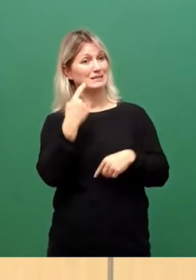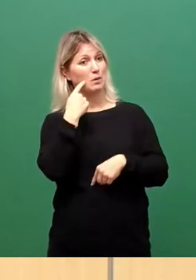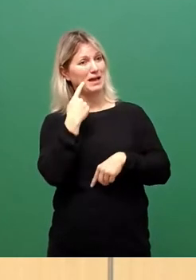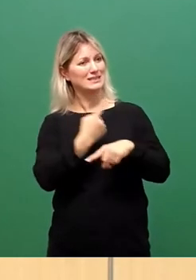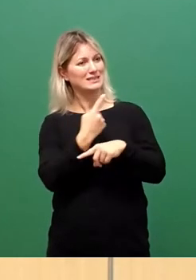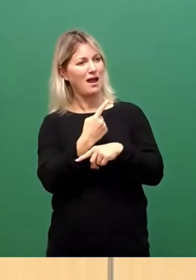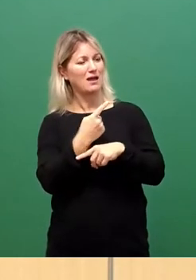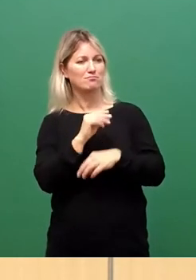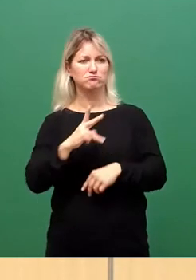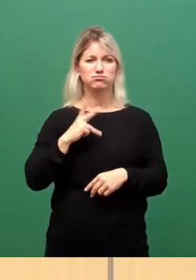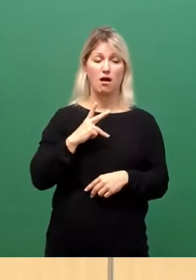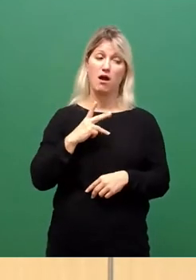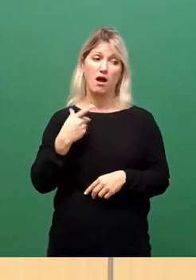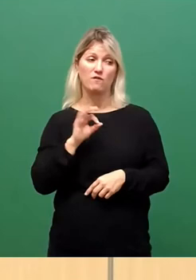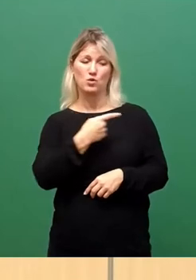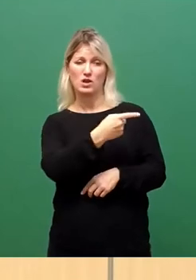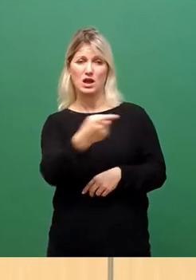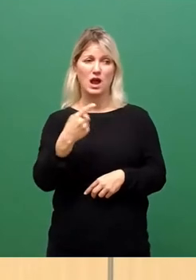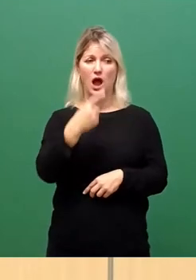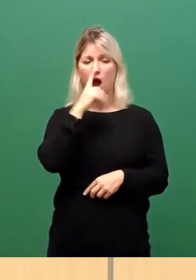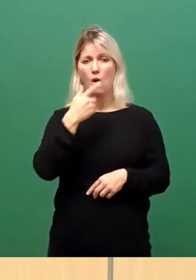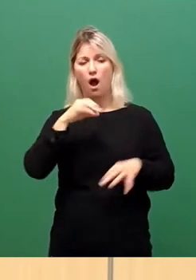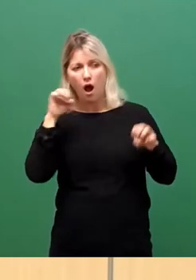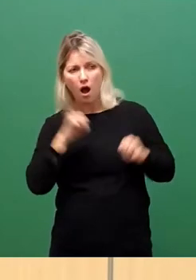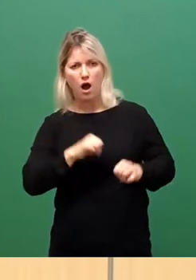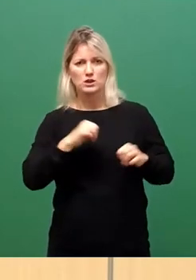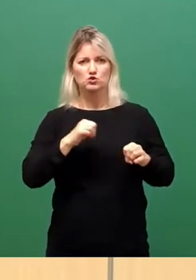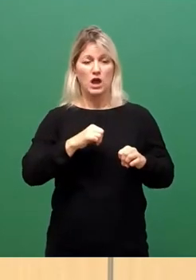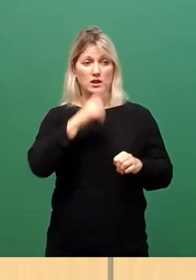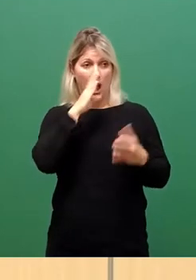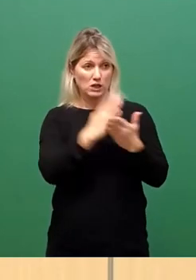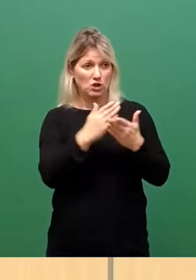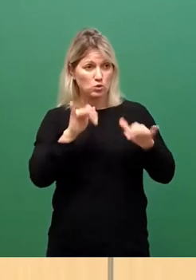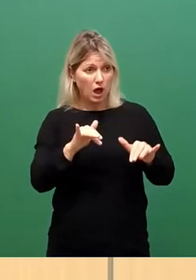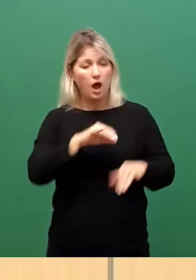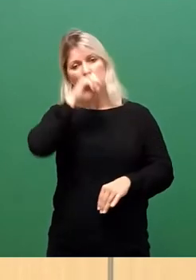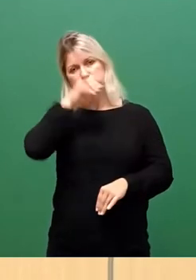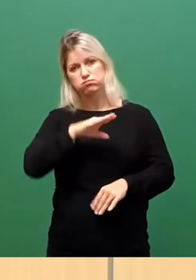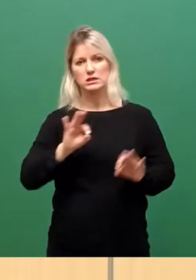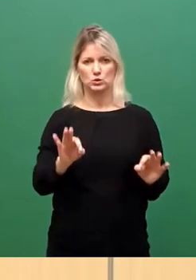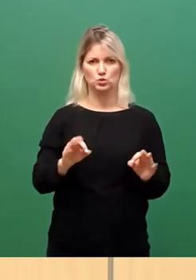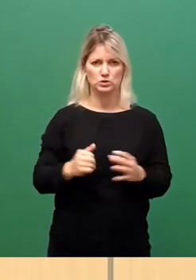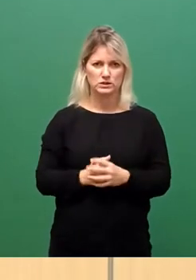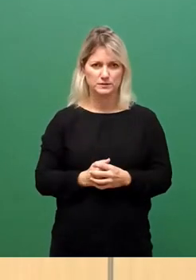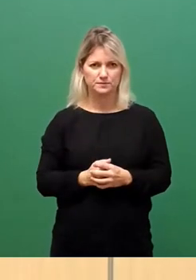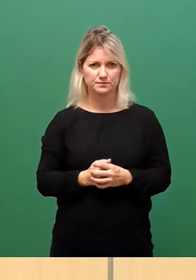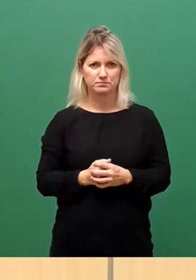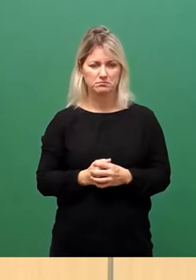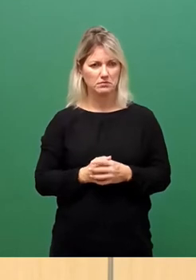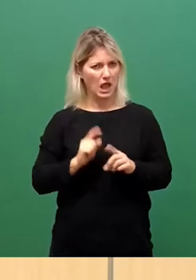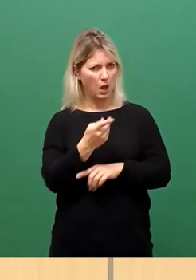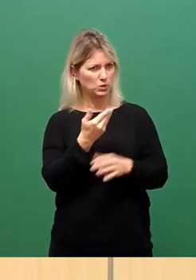als anstrengend und man hat immer das Gefühl, es ist dann gut, wenn wieder eine Entscheidung gefallen ist. Auch vor diesem Hintergrund bin ich der